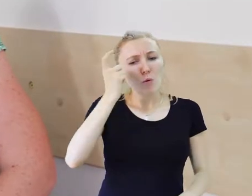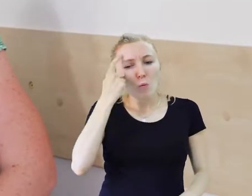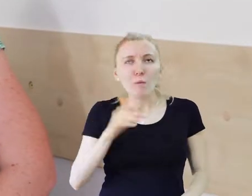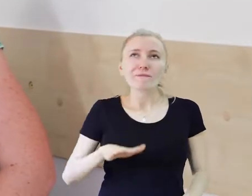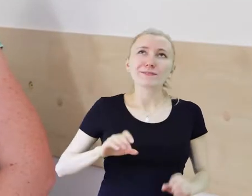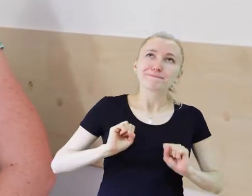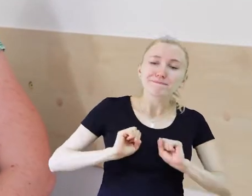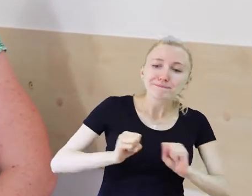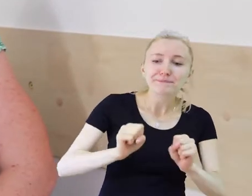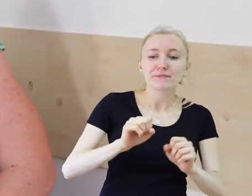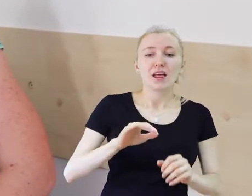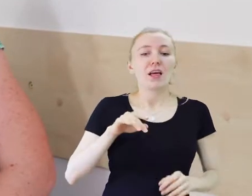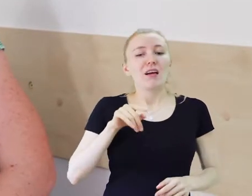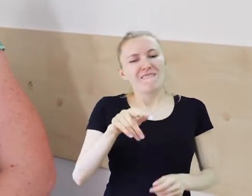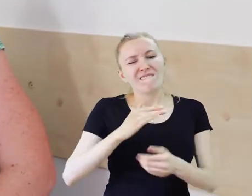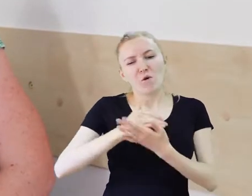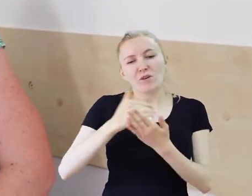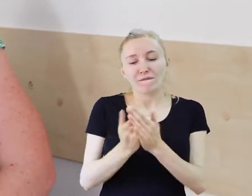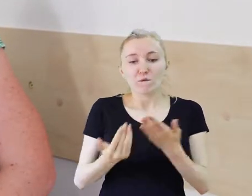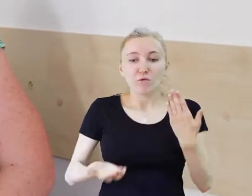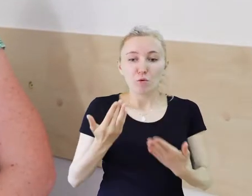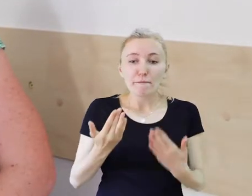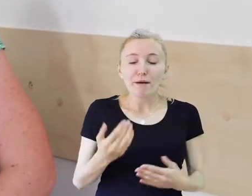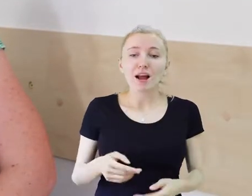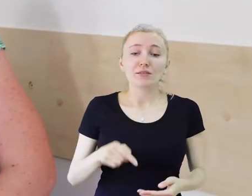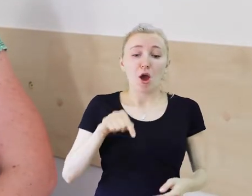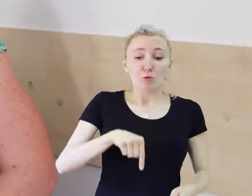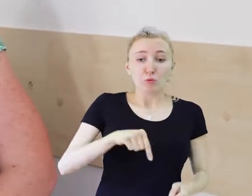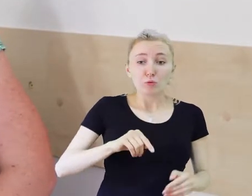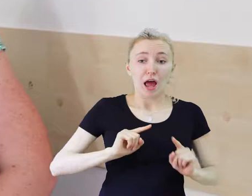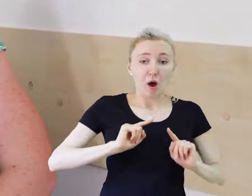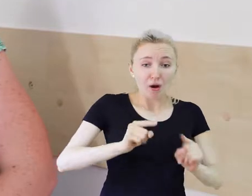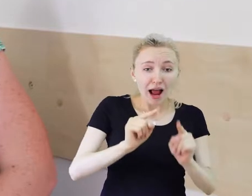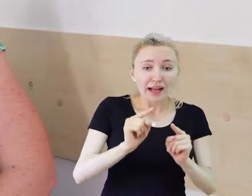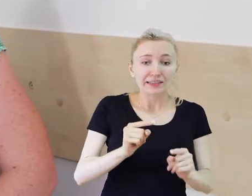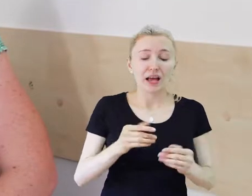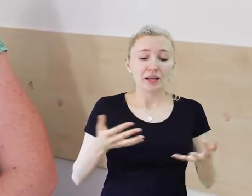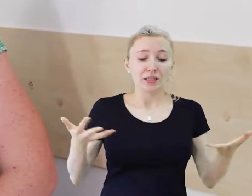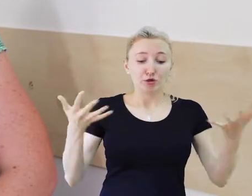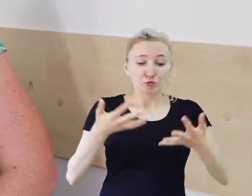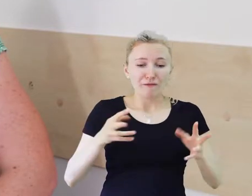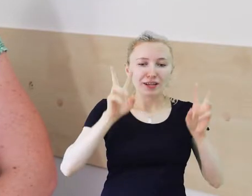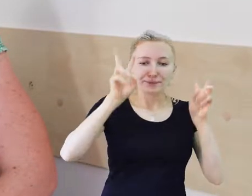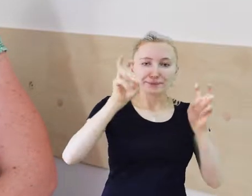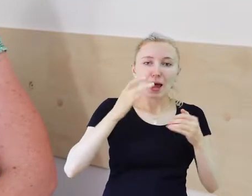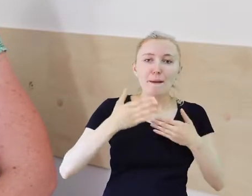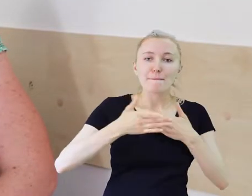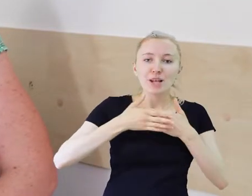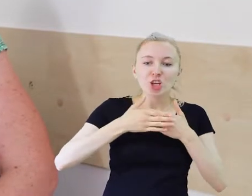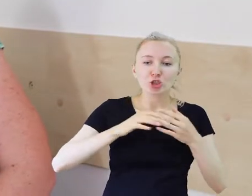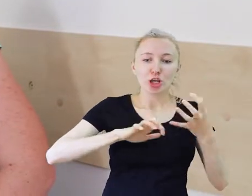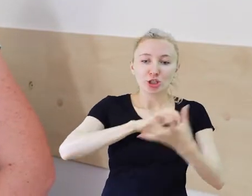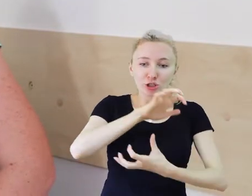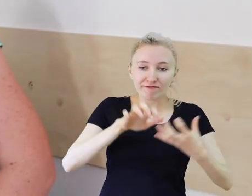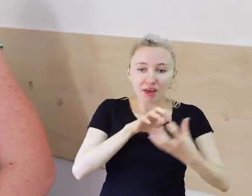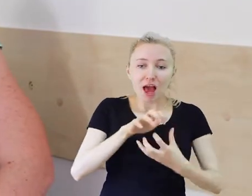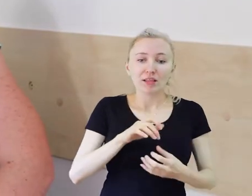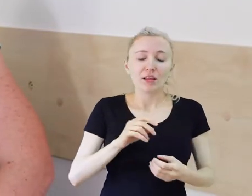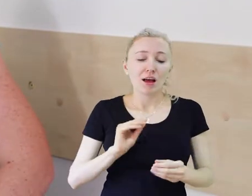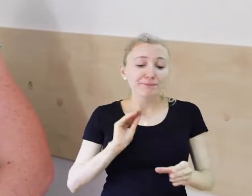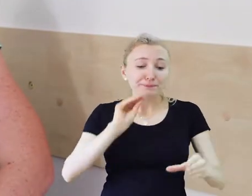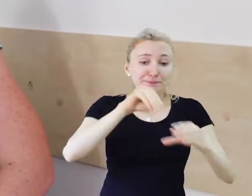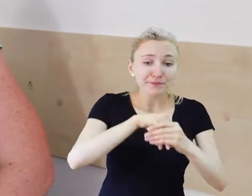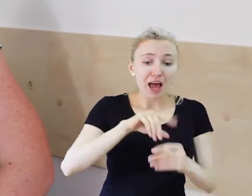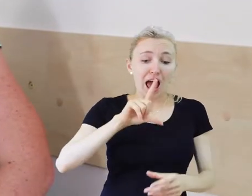tak głównie powiedziawszy, no to w zasadzie ten region luberszczyzny obejmowaliśmy swoim działaniem. A tutaj